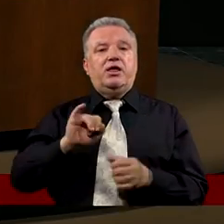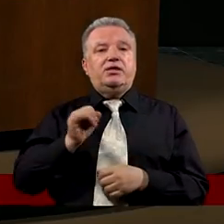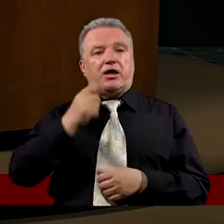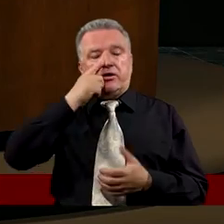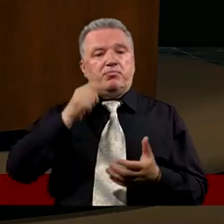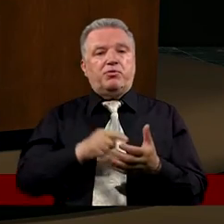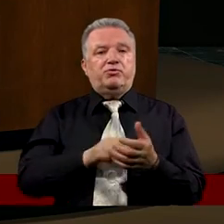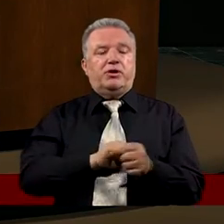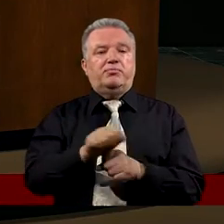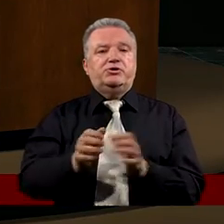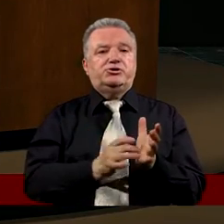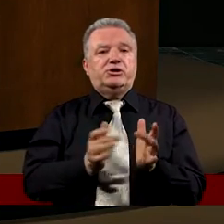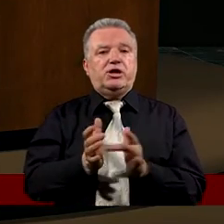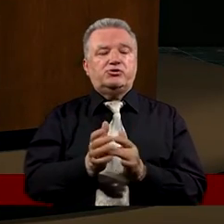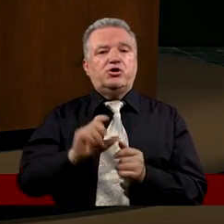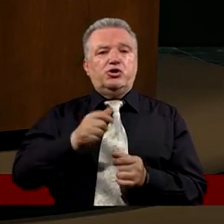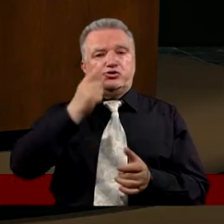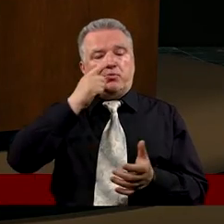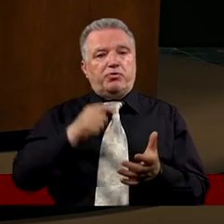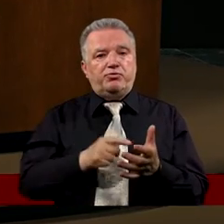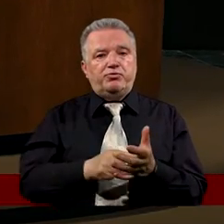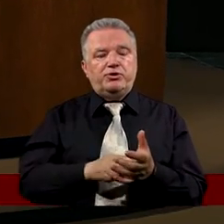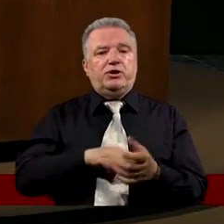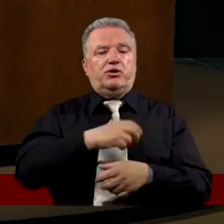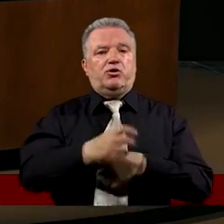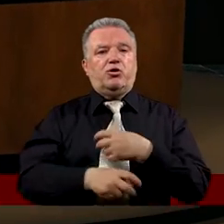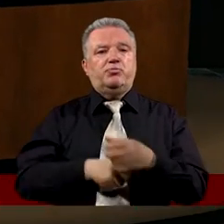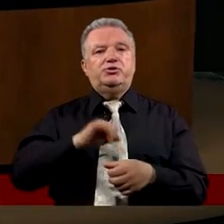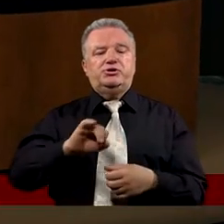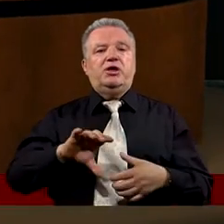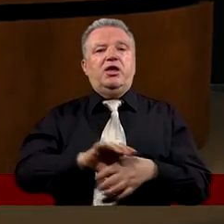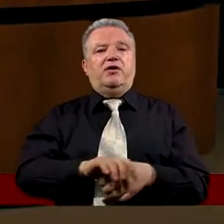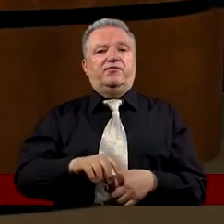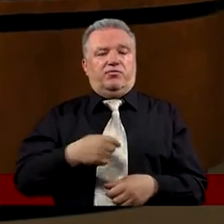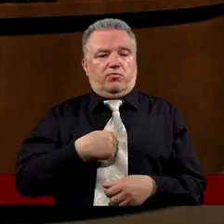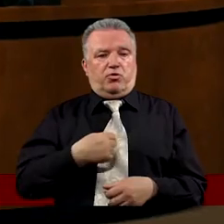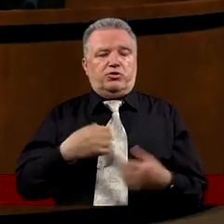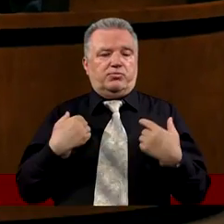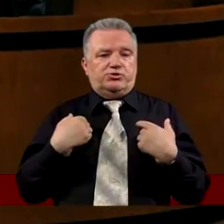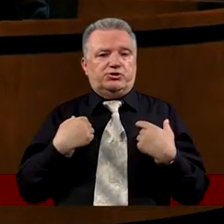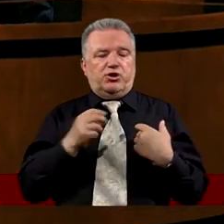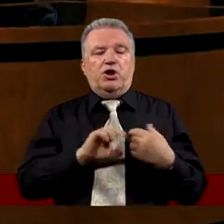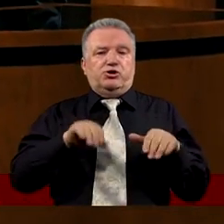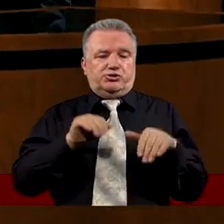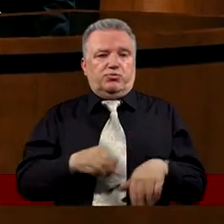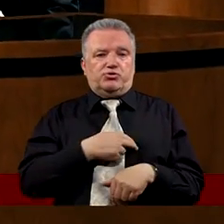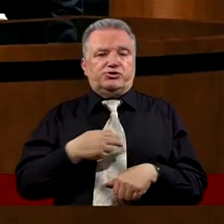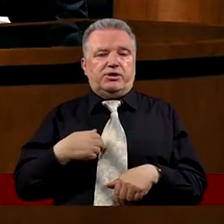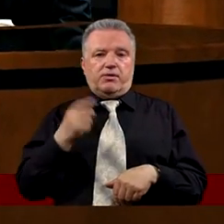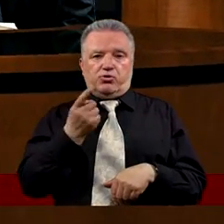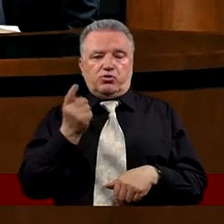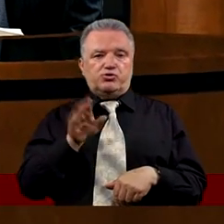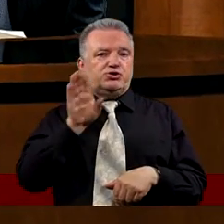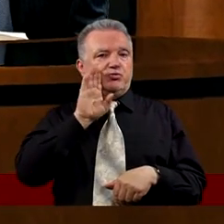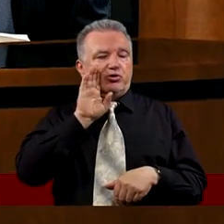powinien być Chrystus Co powinien robić W ogóle i w jego życiu Drodzy, czy może nam grozić Czasami